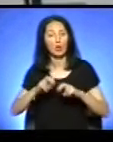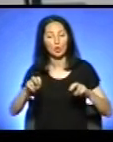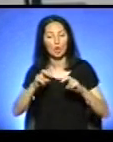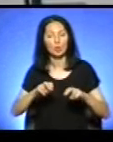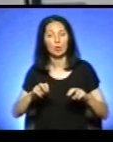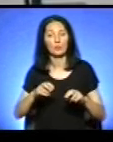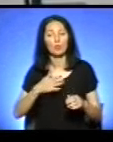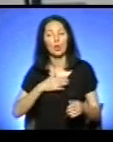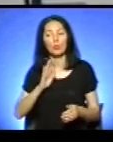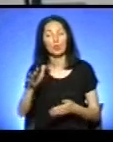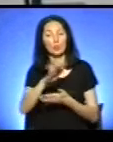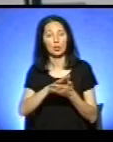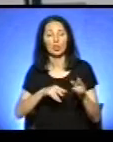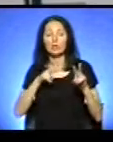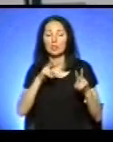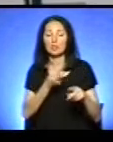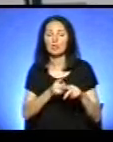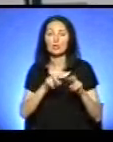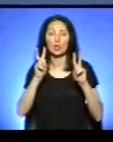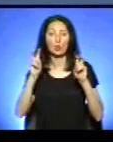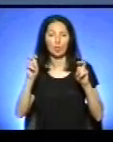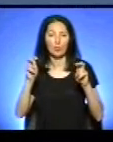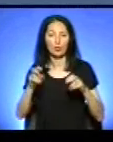Ми будемо і надалі стежити за цією темою.